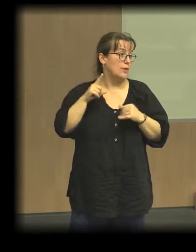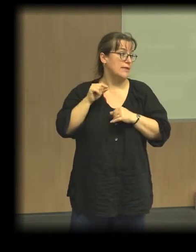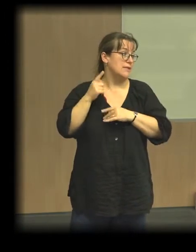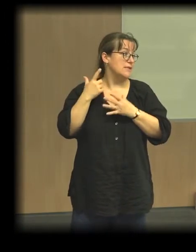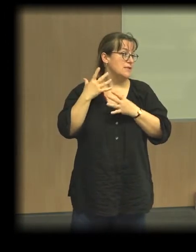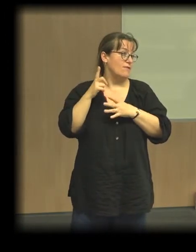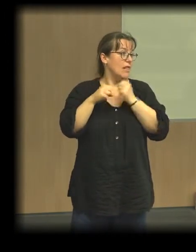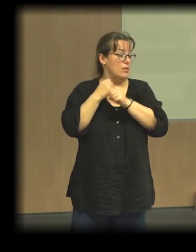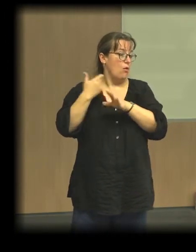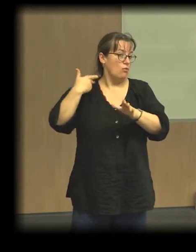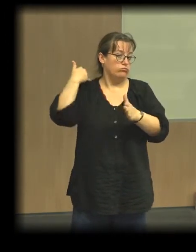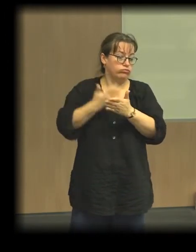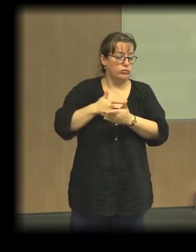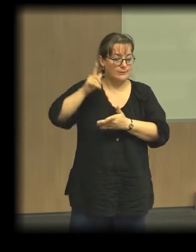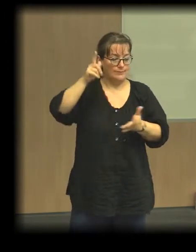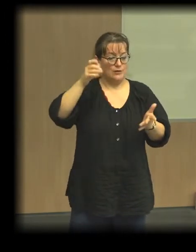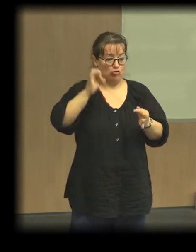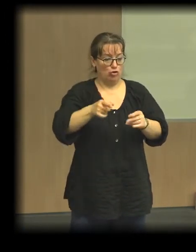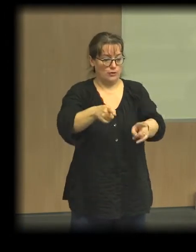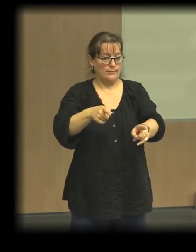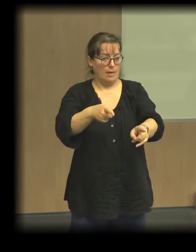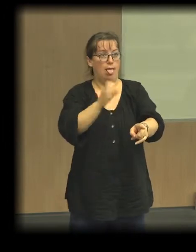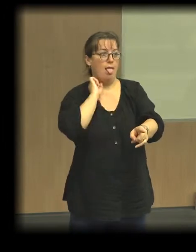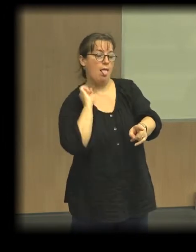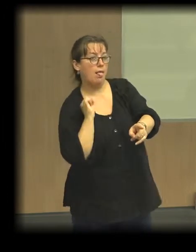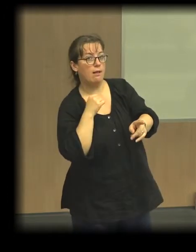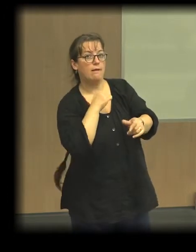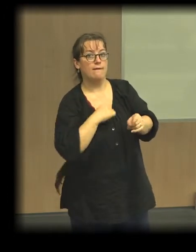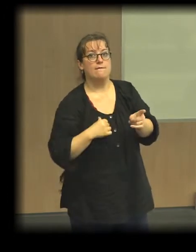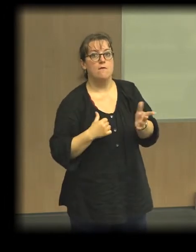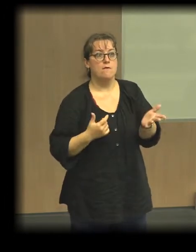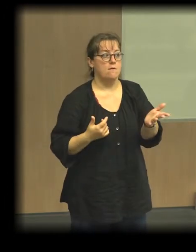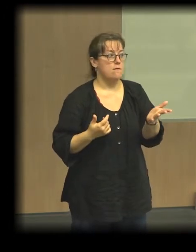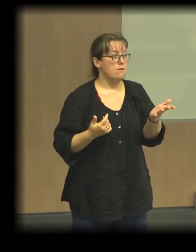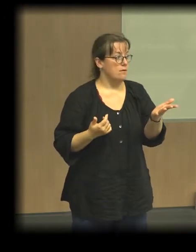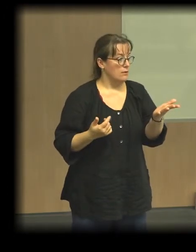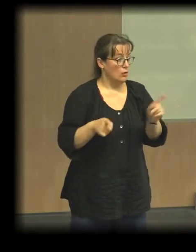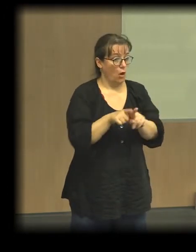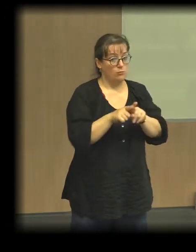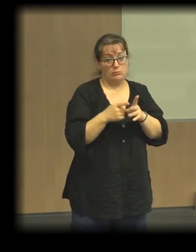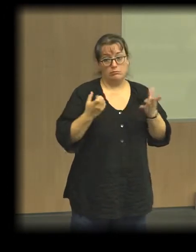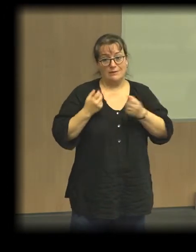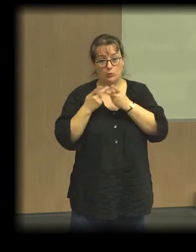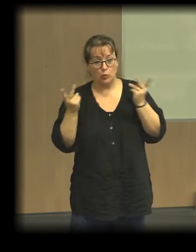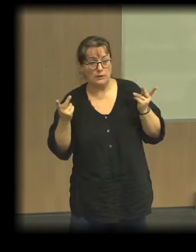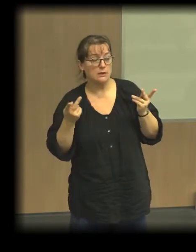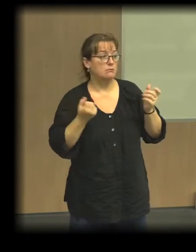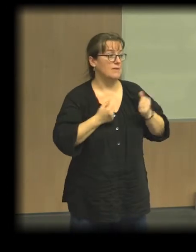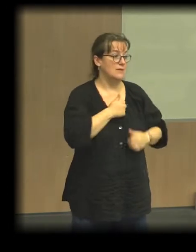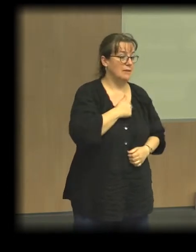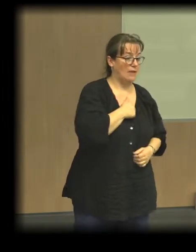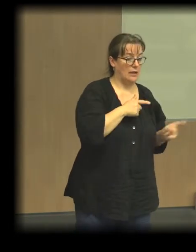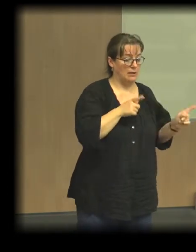s'appliquent au monde associatif, ce qui est aussi appliqué au monde public, c'est-à-dire l'idée d